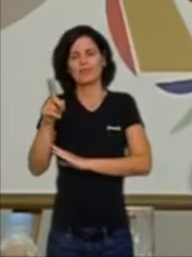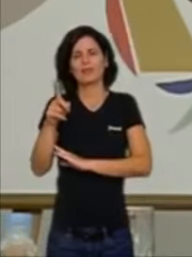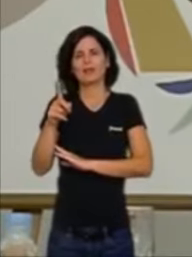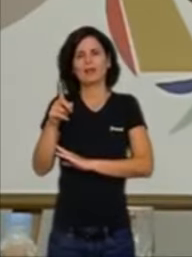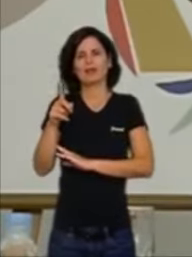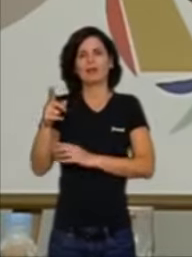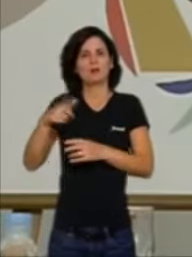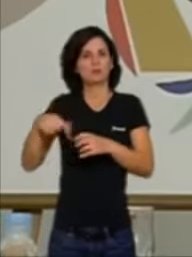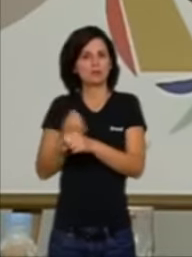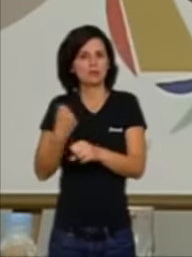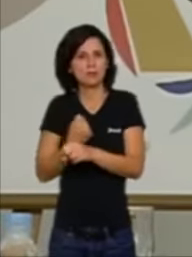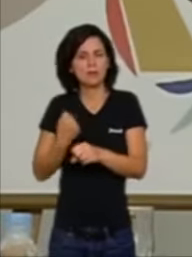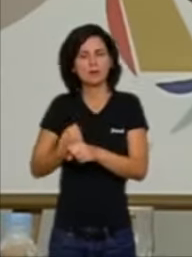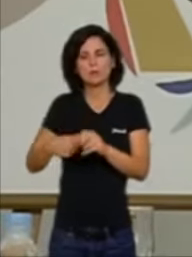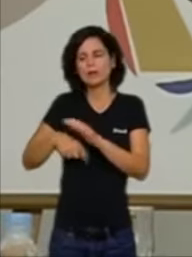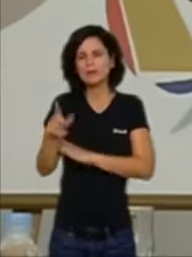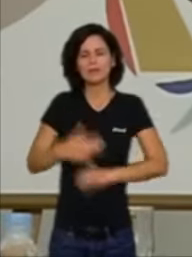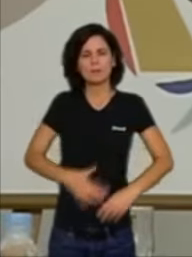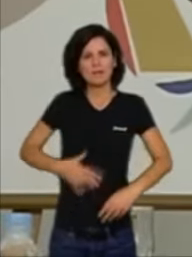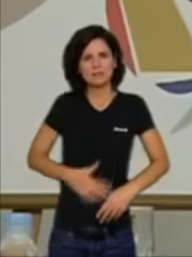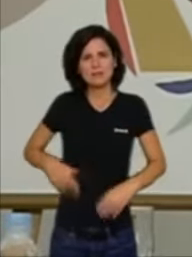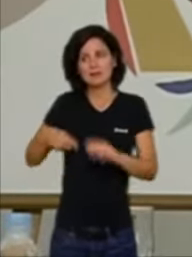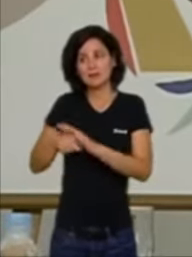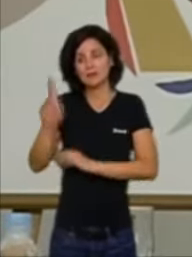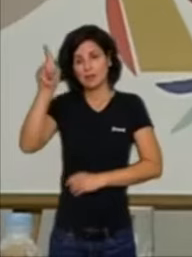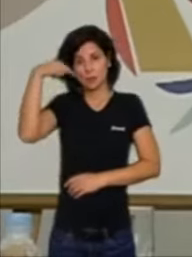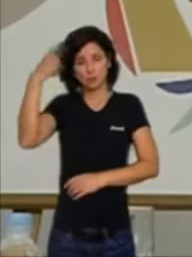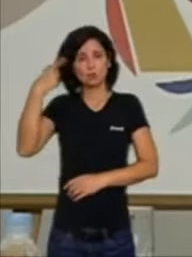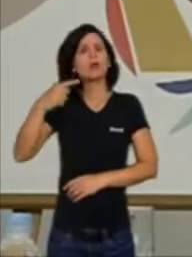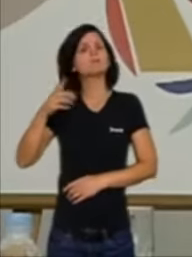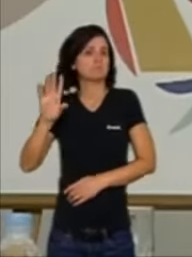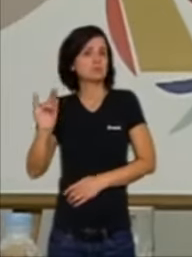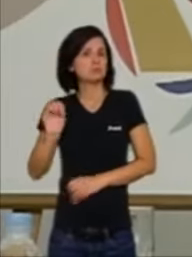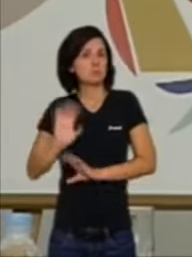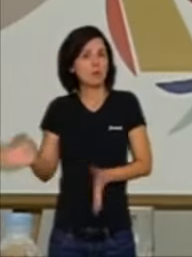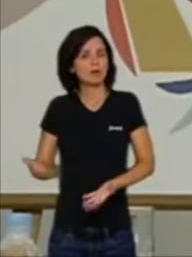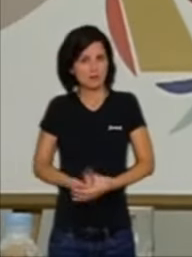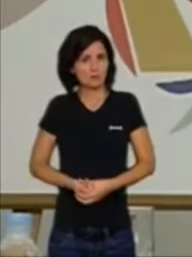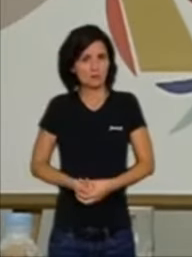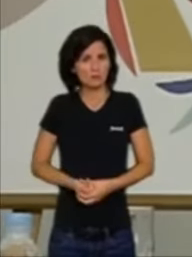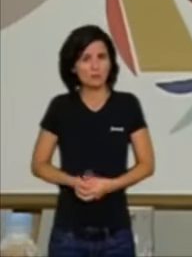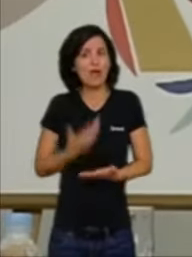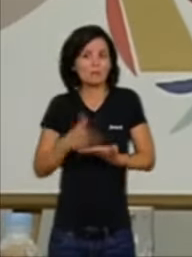per tant, de llocs de treball i de benestar. A més de que la cultura ens alimenta l'ànima.